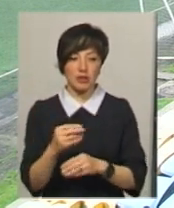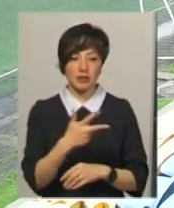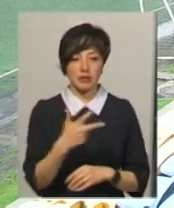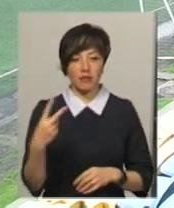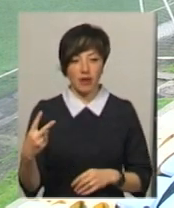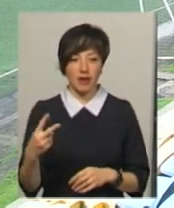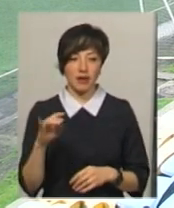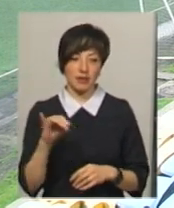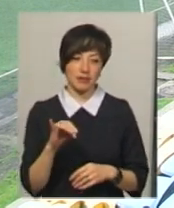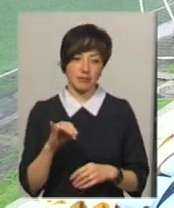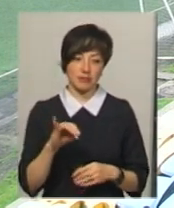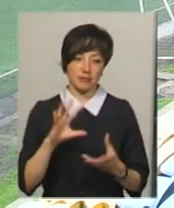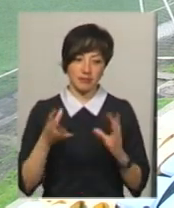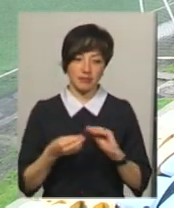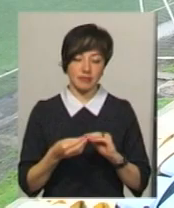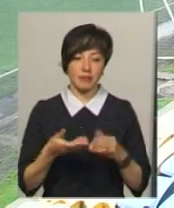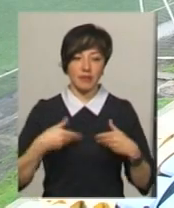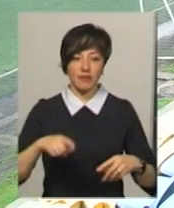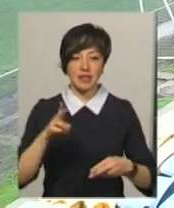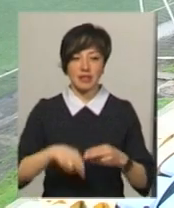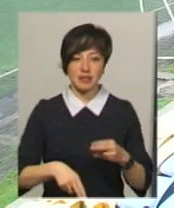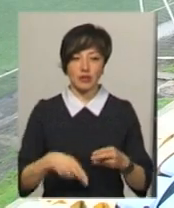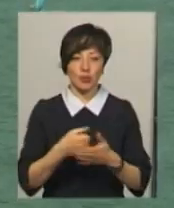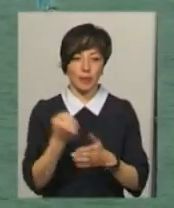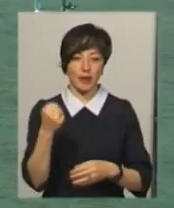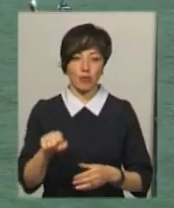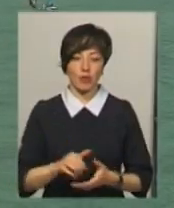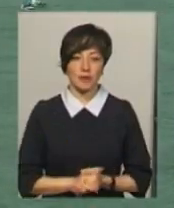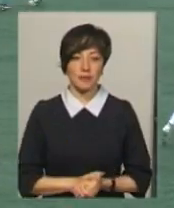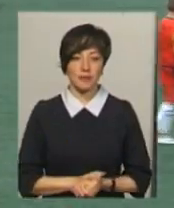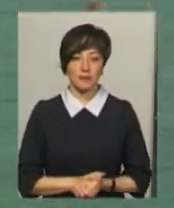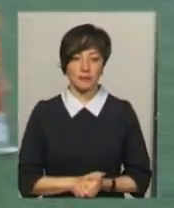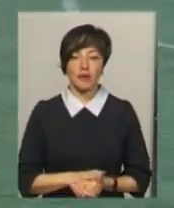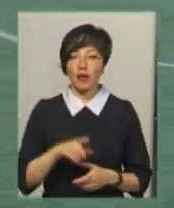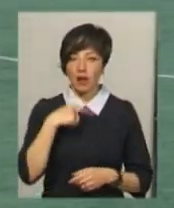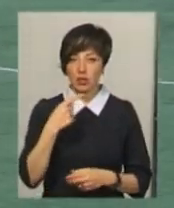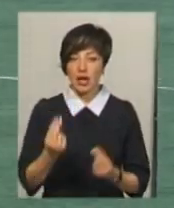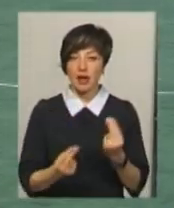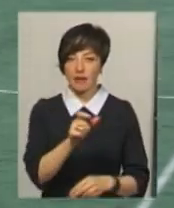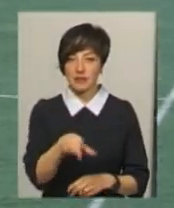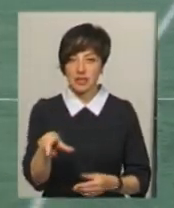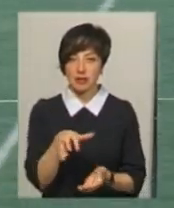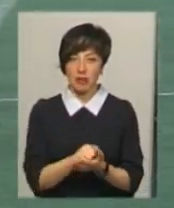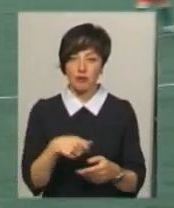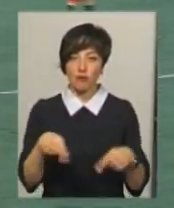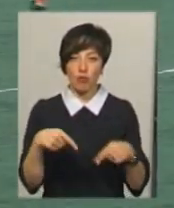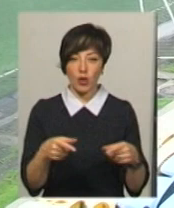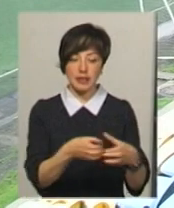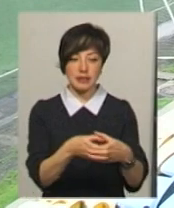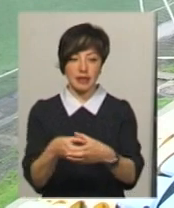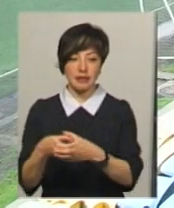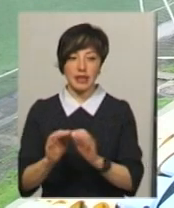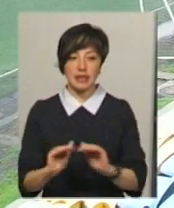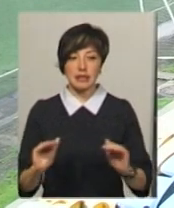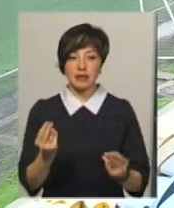-2. Ну і ми вже кінцівку довели до перемоги. Ярослав Фадоренко каже, гравці команди займаються у футбольних секціях.